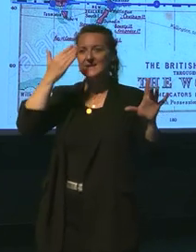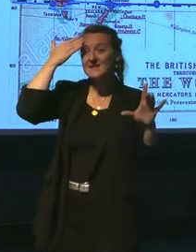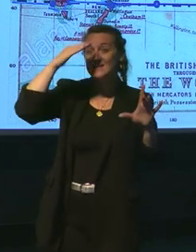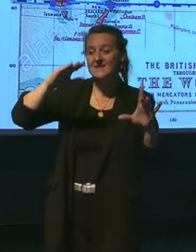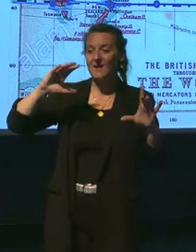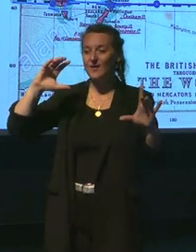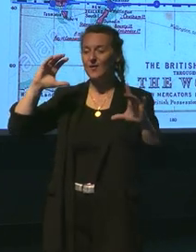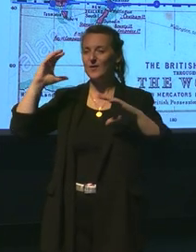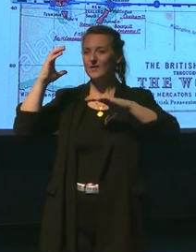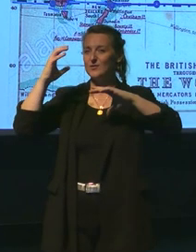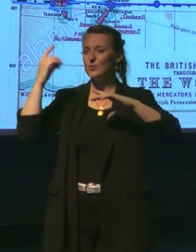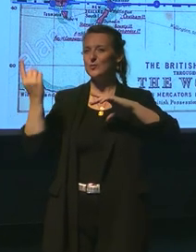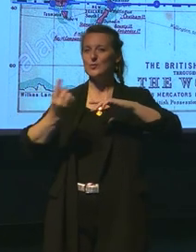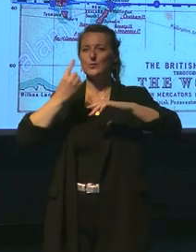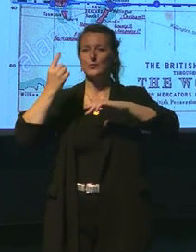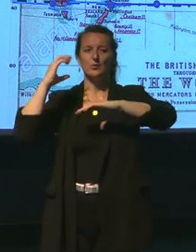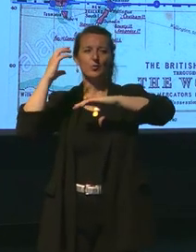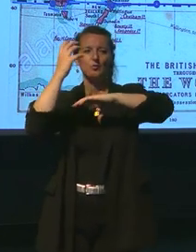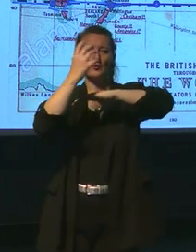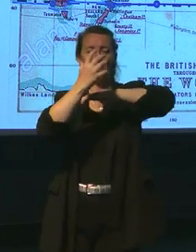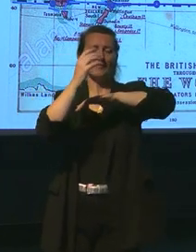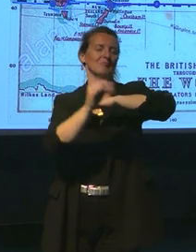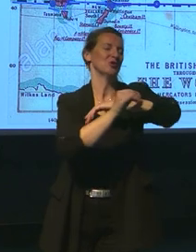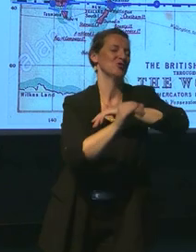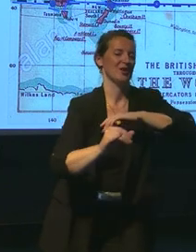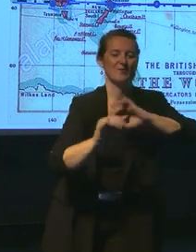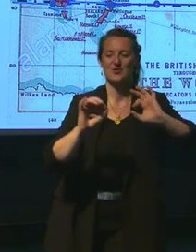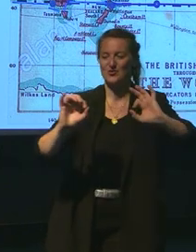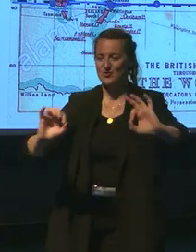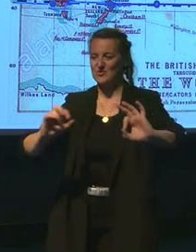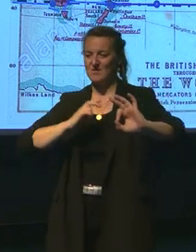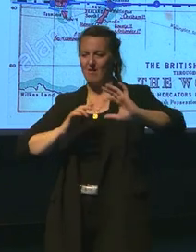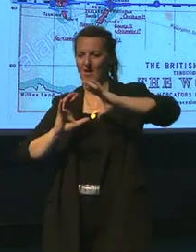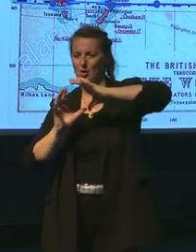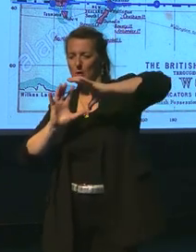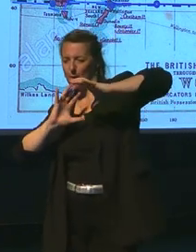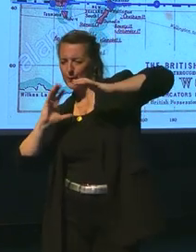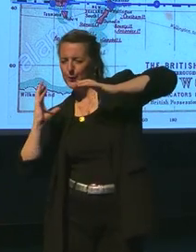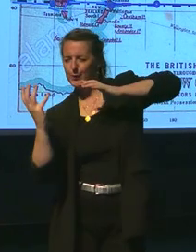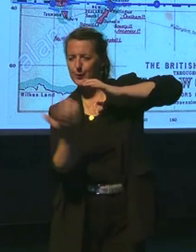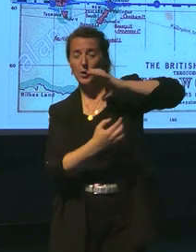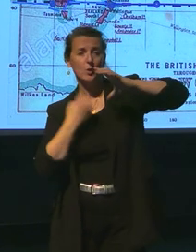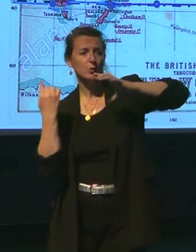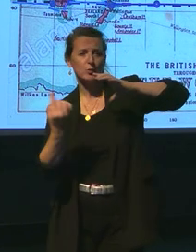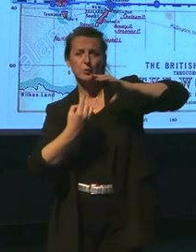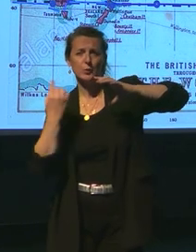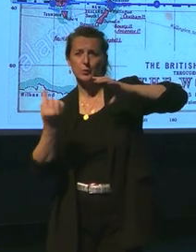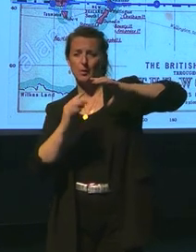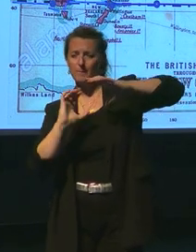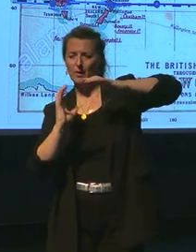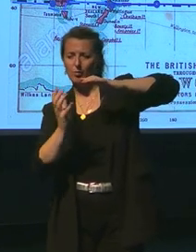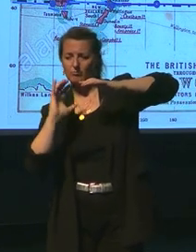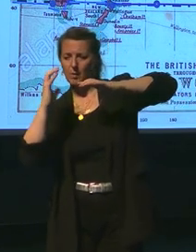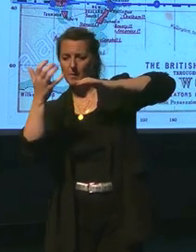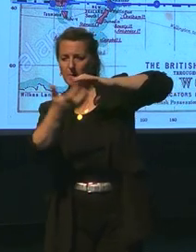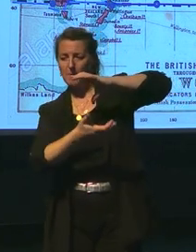le soleil est sacré. Donc, on est répartis sur l'ensemble effectivement du globe. Et grâce au Dinkan, donc à la